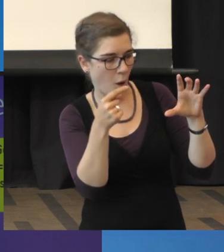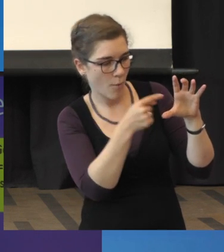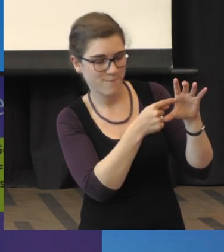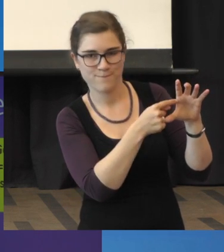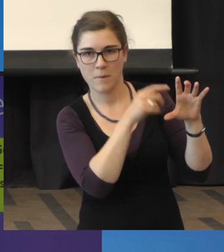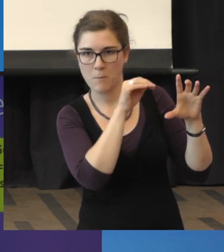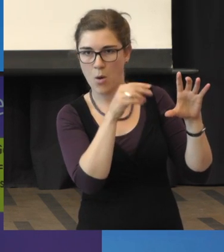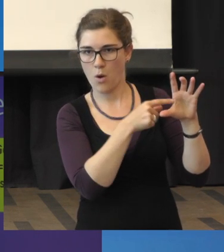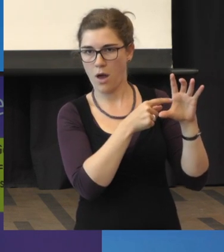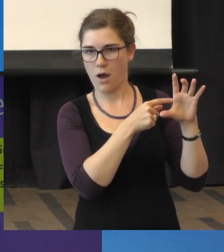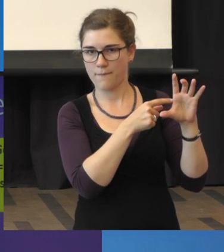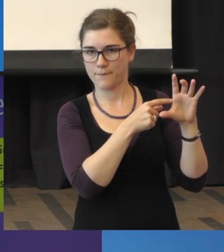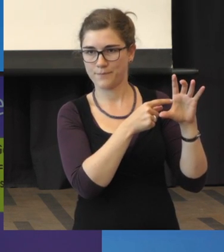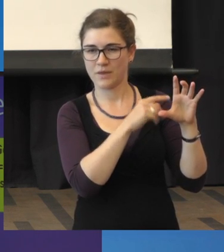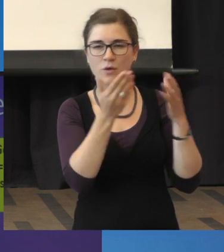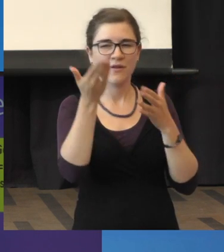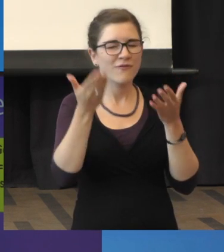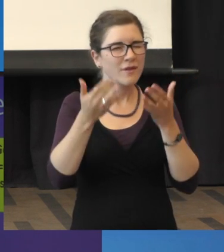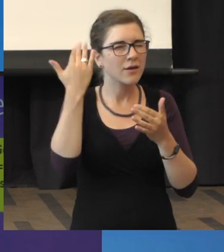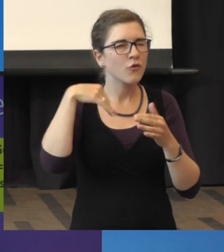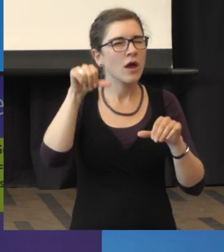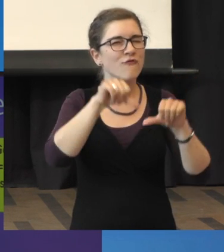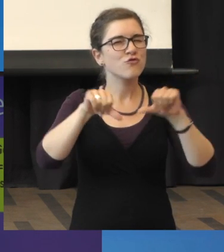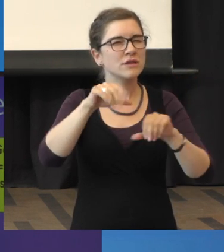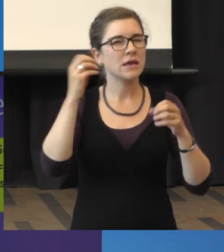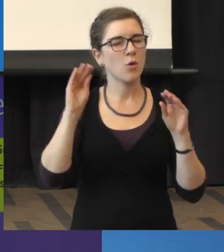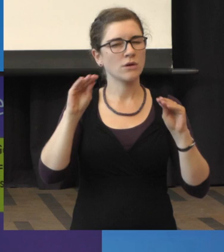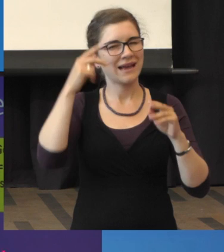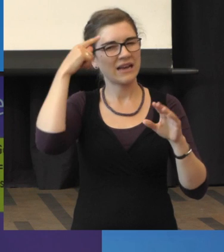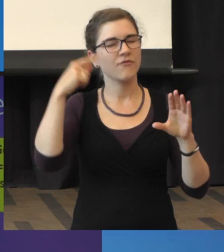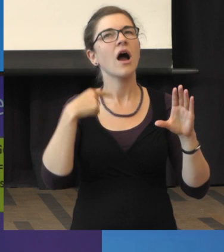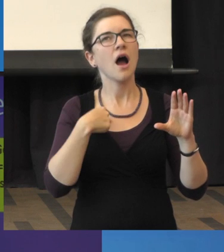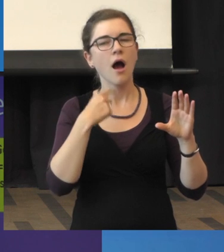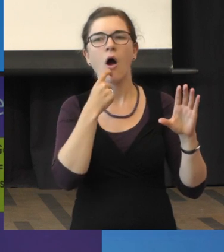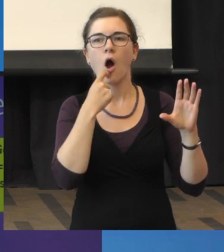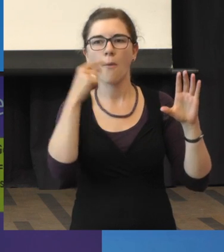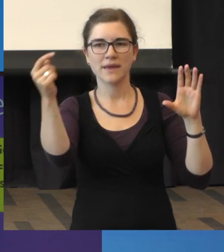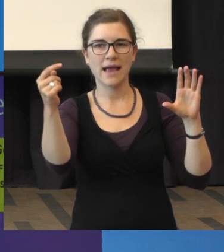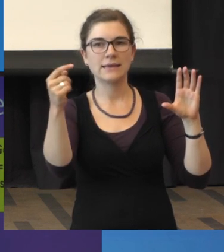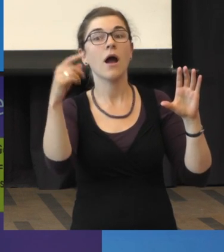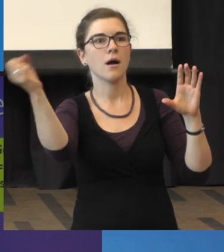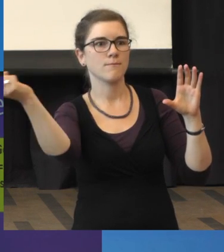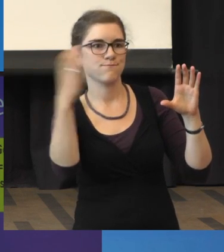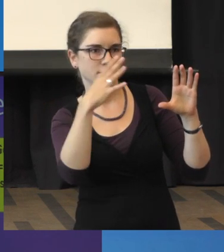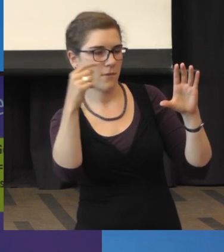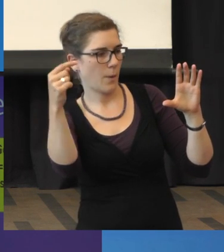Makula. Wenn Sie mal Physik gehabt haben, dann wissen Sie, Sie haben also hier irgendein Objekt und dann wird ein Bild auf die Makula